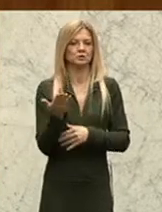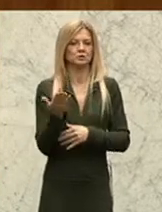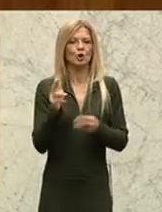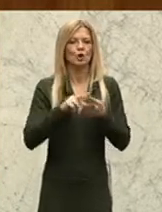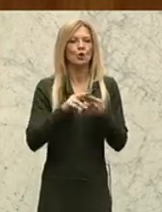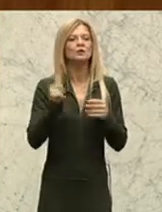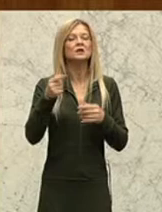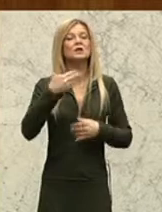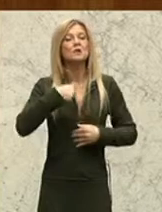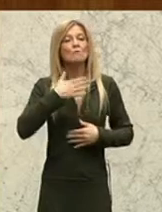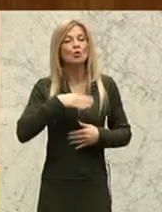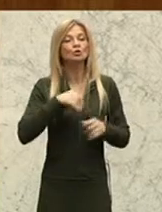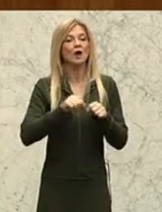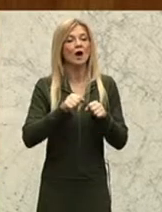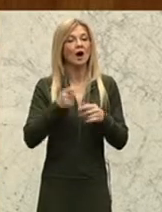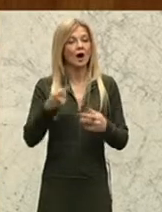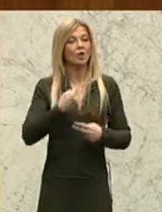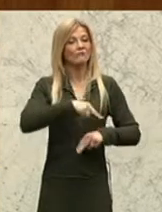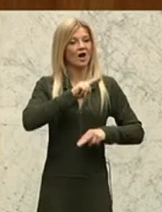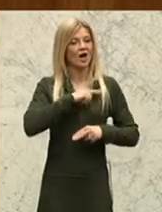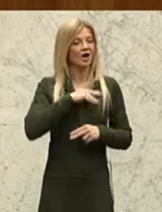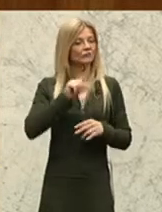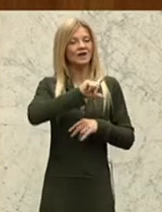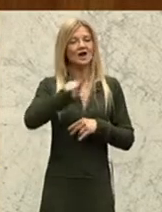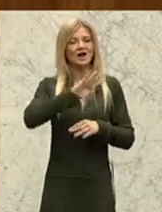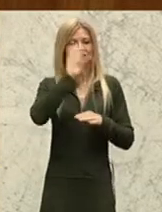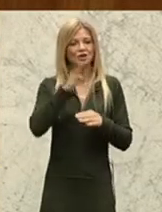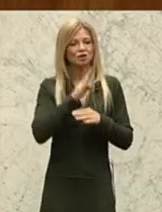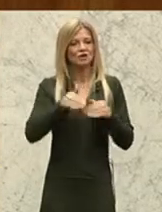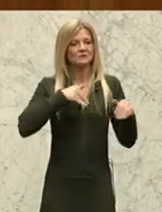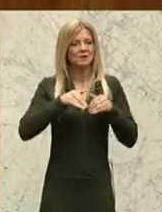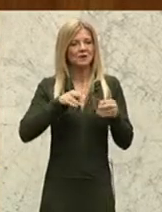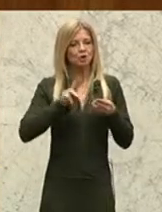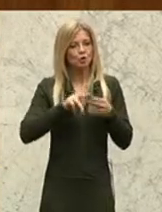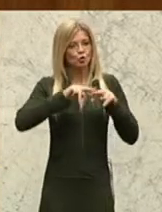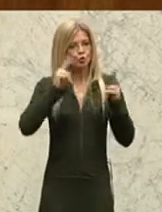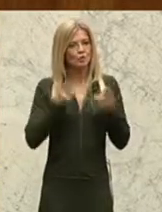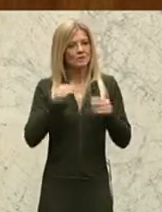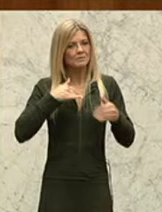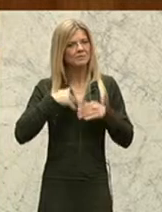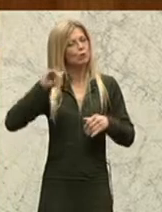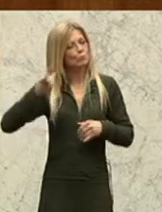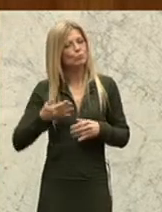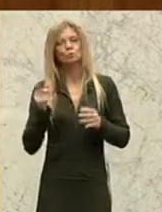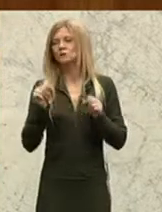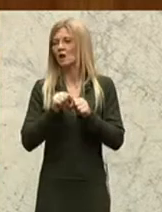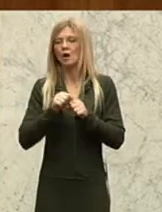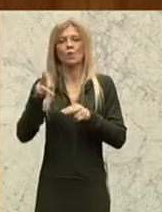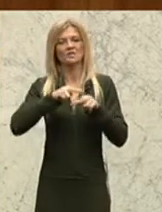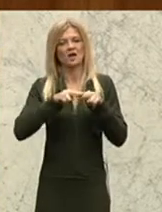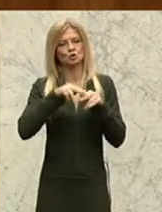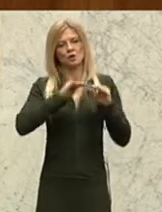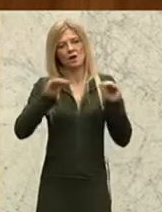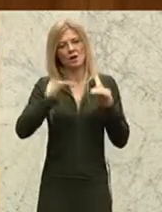Landwirtschaftsminister und Umweltminister Ruprechter auch auffordern, hier auf nationaler Ebene tätig zu werden. Insofern, dass er